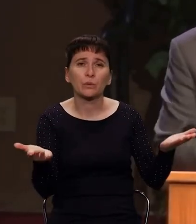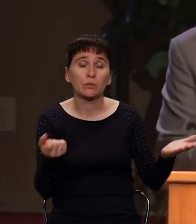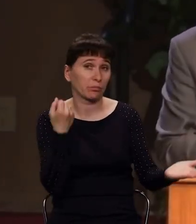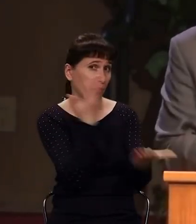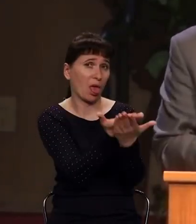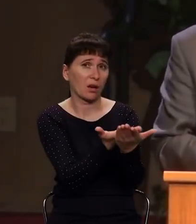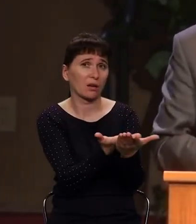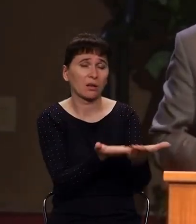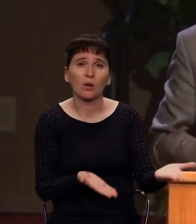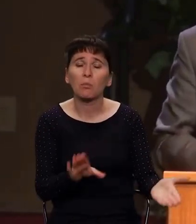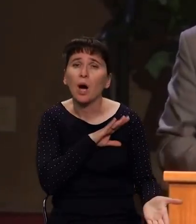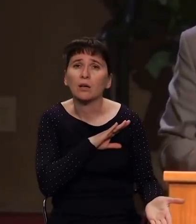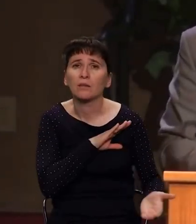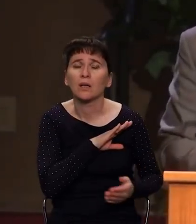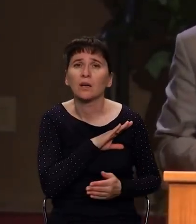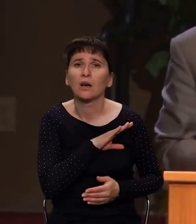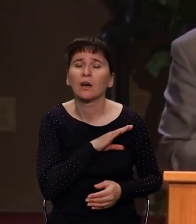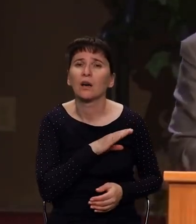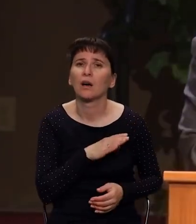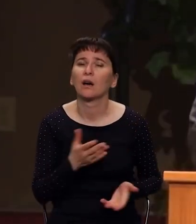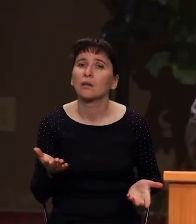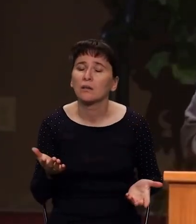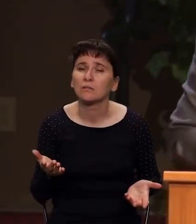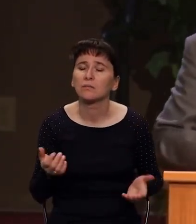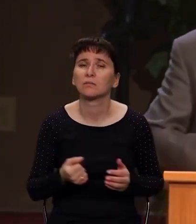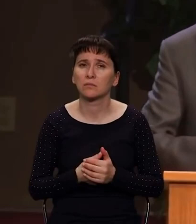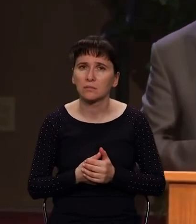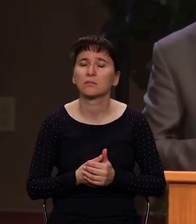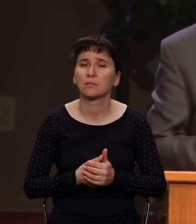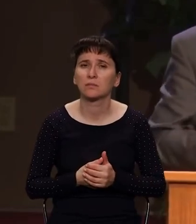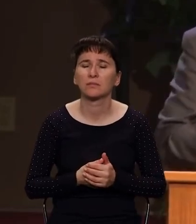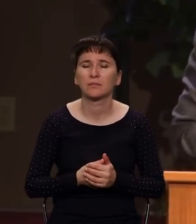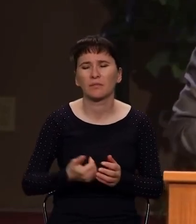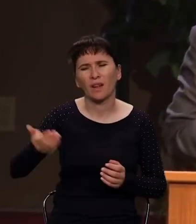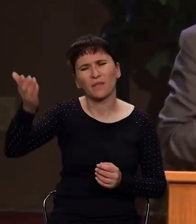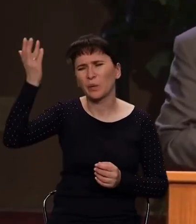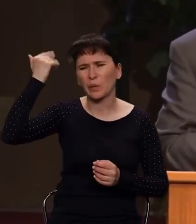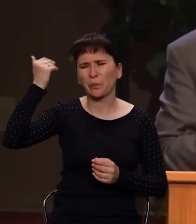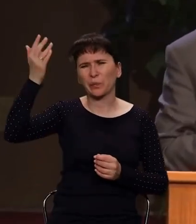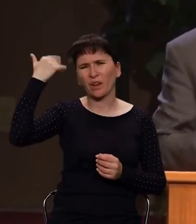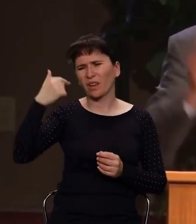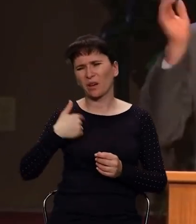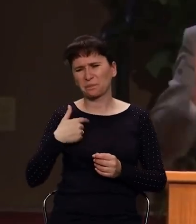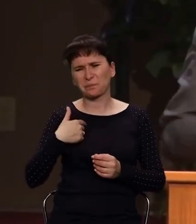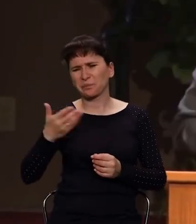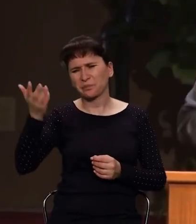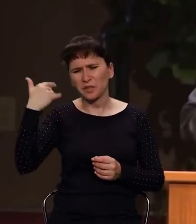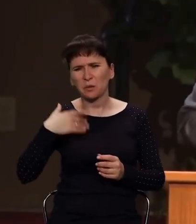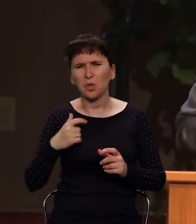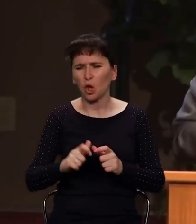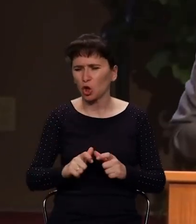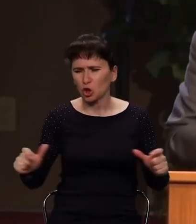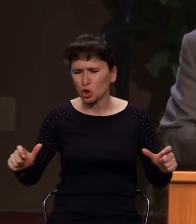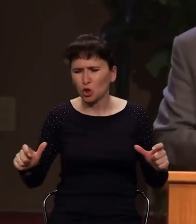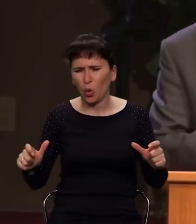Братья и сестры, когда-то сказка была такая, когда мы в школе учились, я вспомню, не помню, кто там ехал,